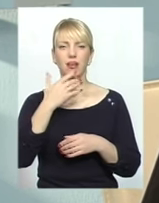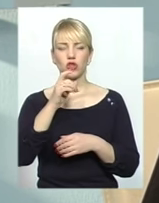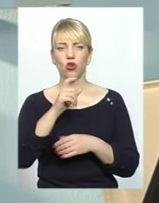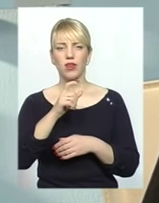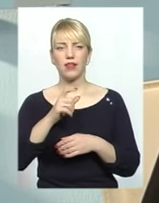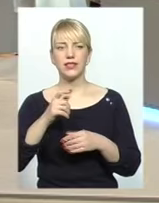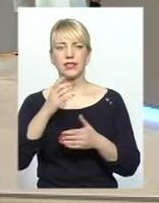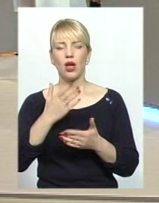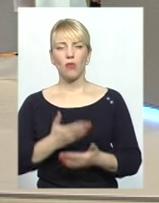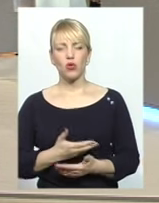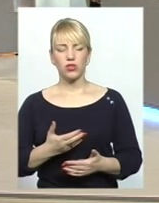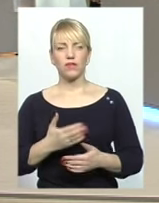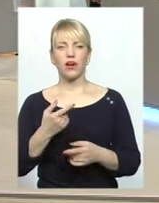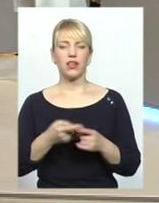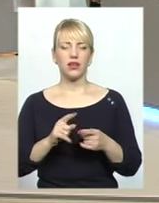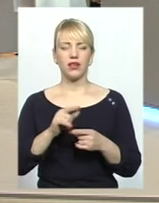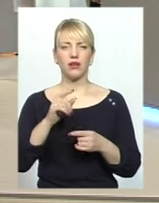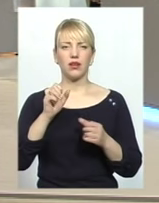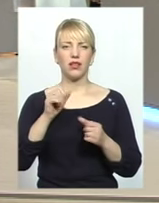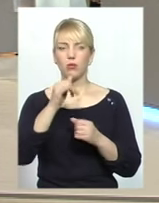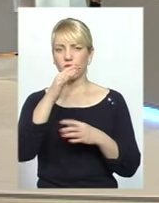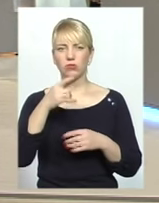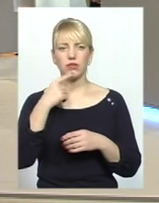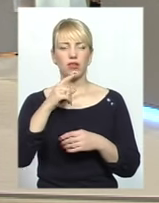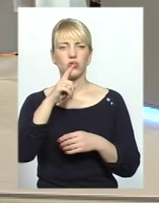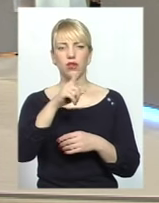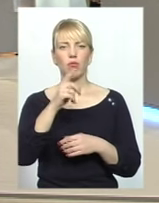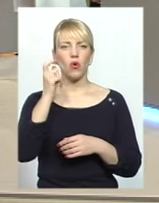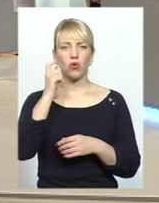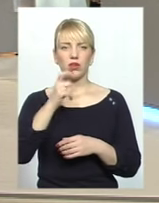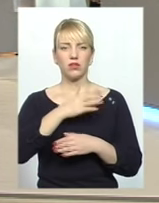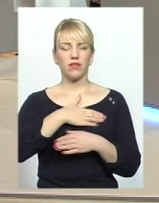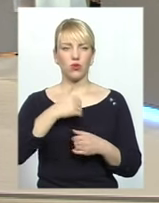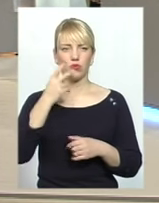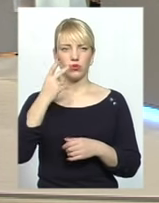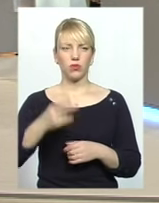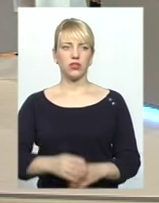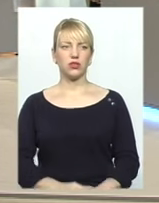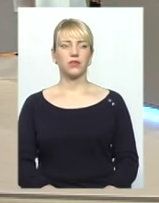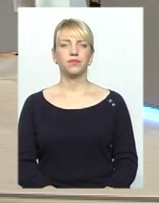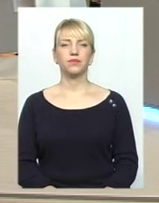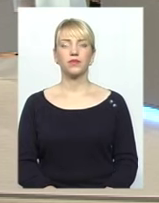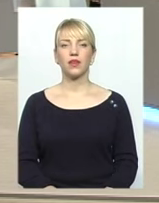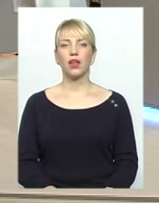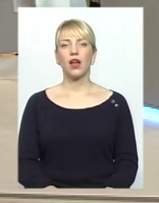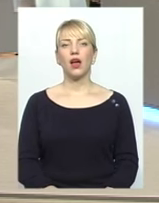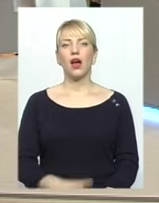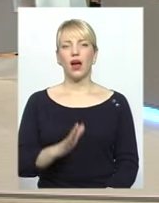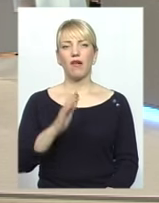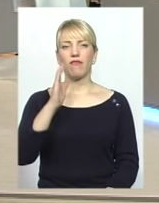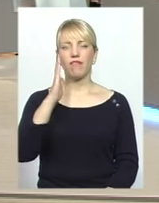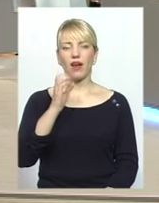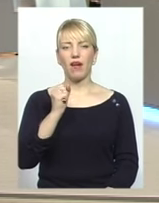Польщі. Тому, якби теж не можемо сказати, що українців там не хочуть бачити. Ну, а відповідно в Україні до